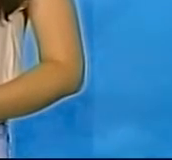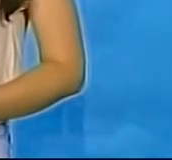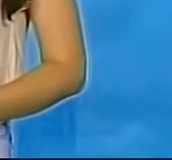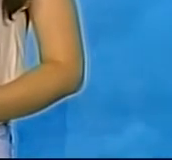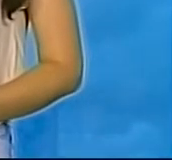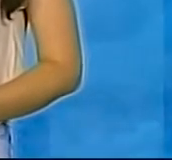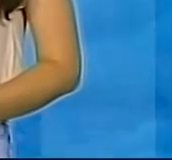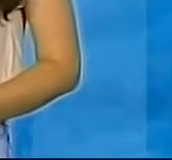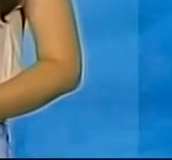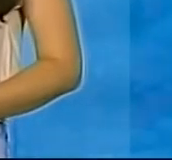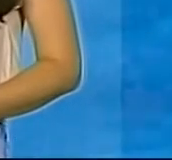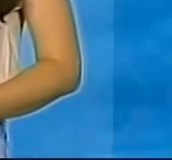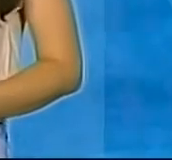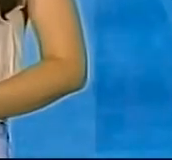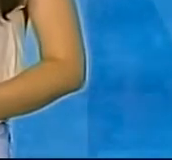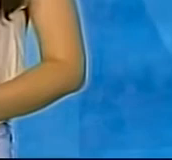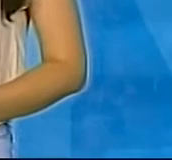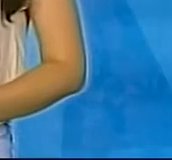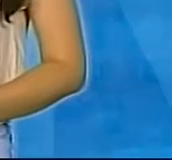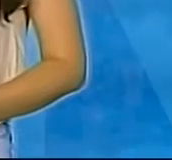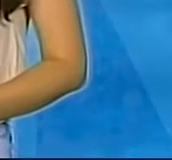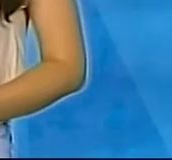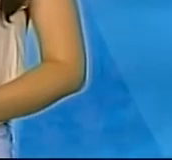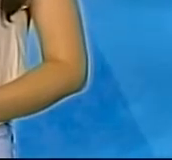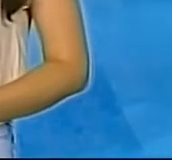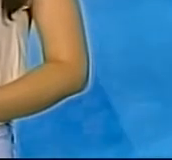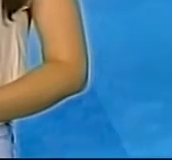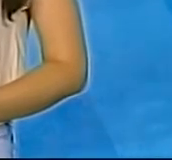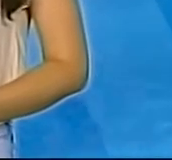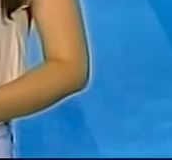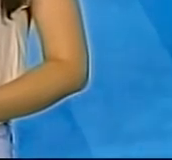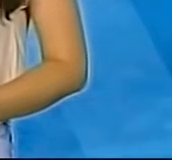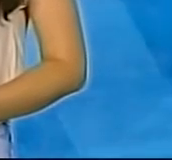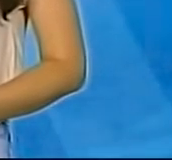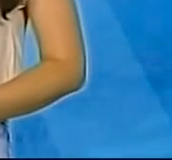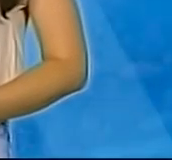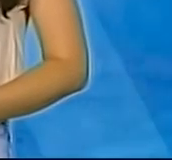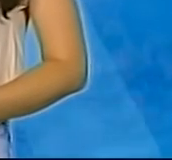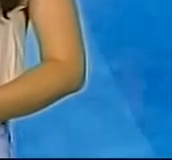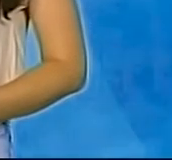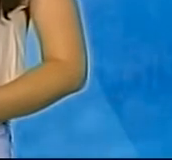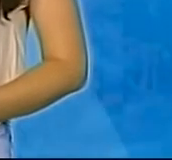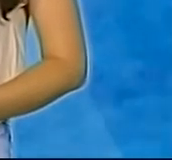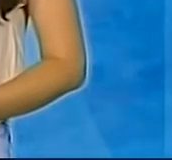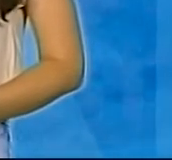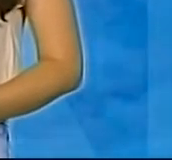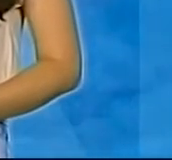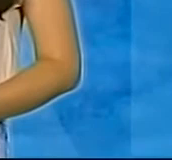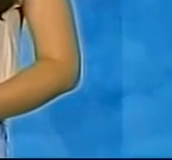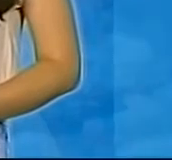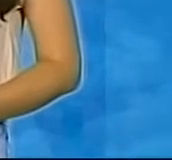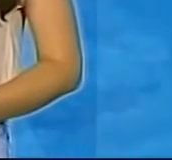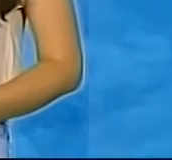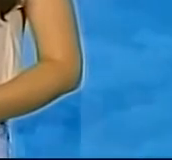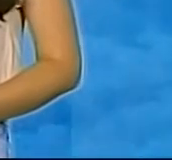День буде сонячним. Опадів не очікується. Вітер південно-східний – 3,8 метри за секунду. Вночі